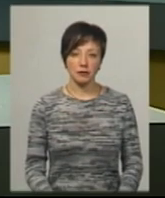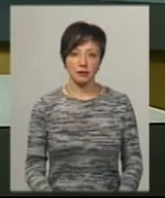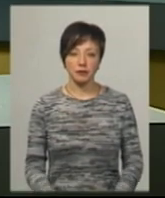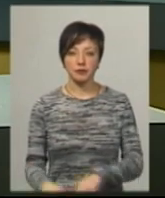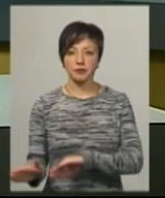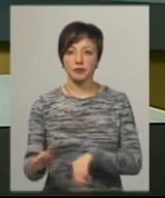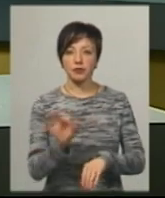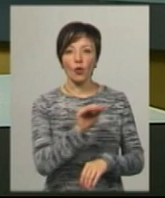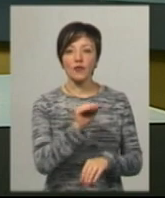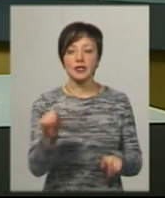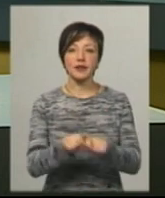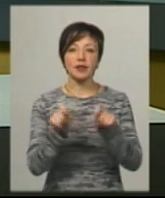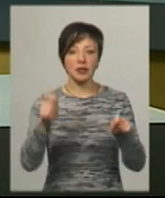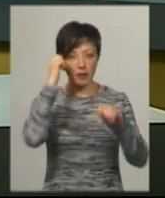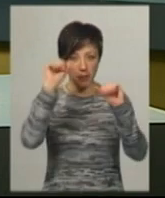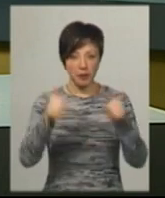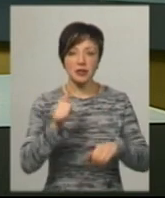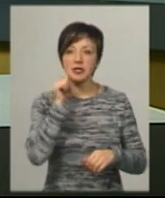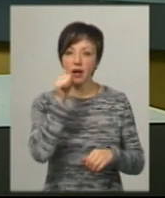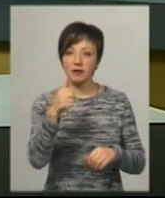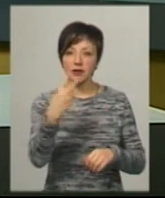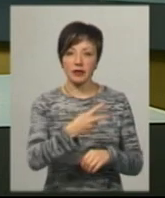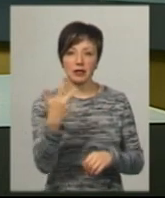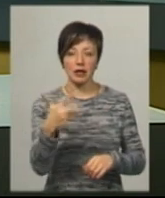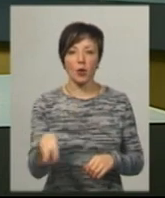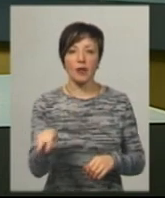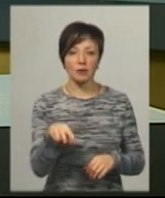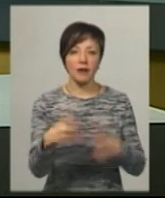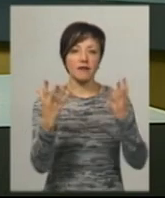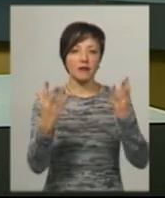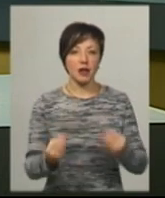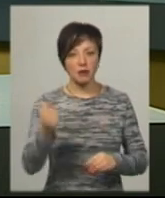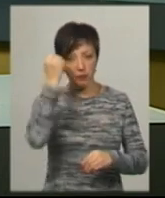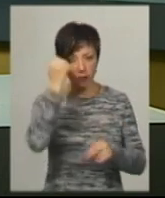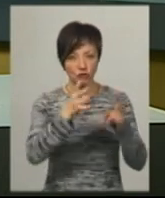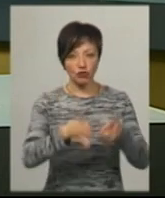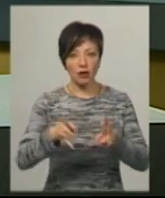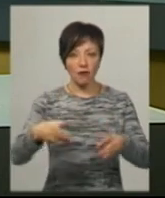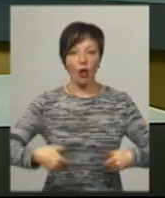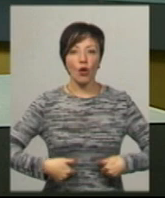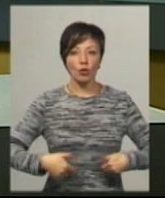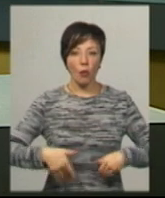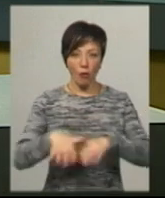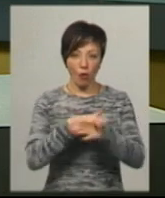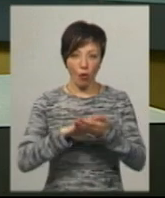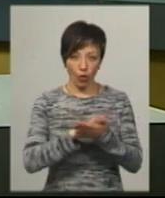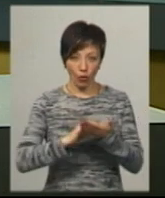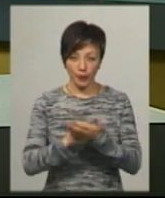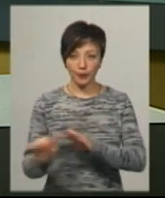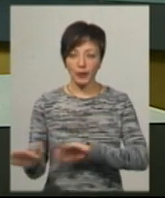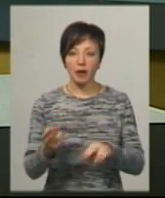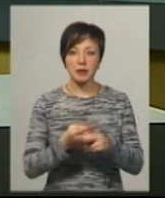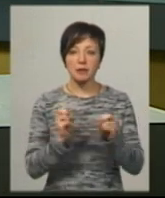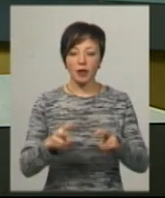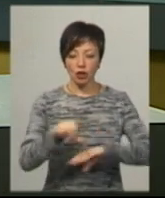Офіційне відкриття пам'ятника відбудеться завтра, 23 листопада, в День пам'яті жертв Голодомору. Про безпеку